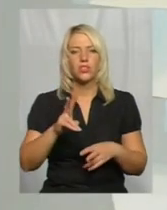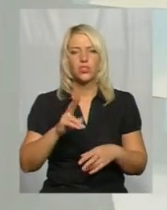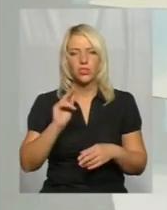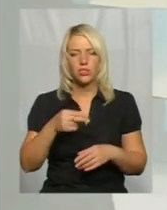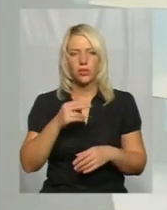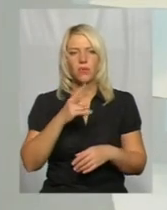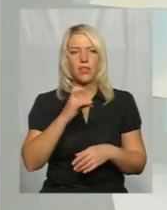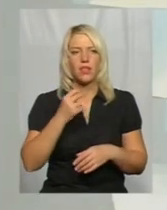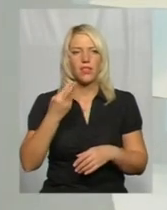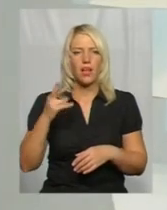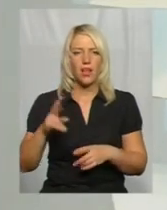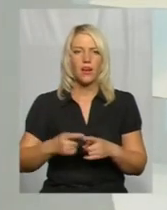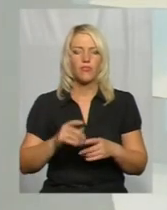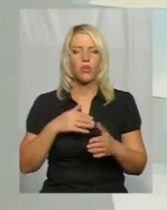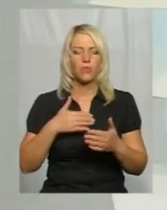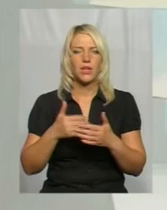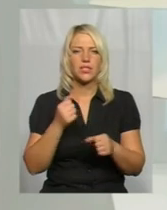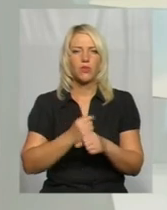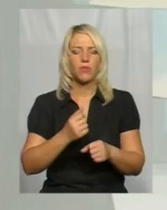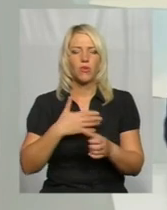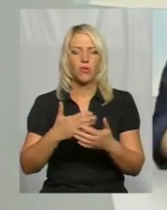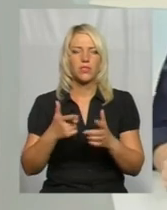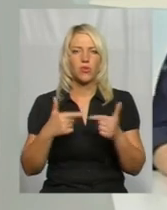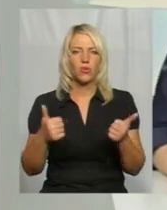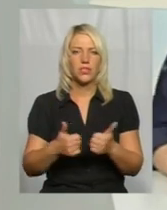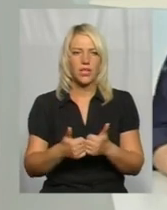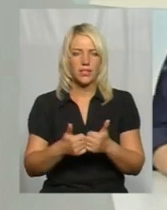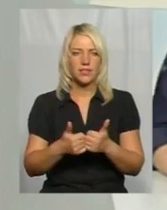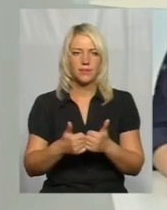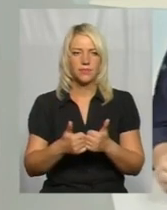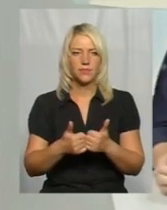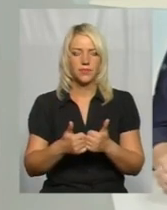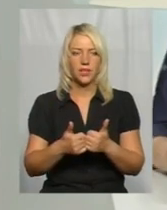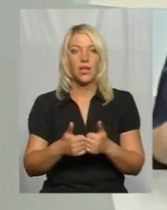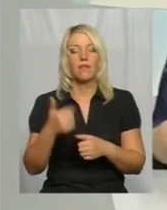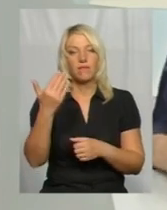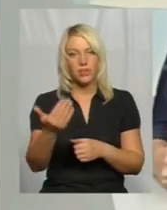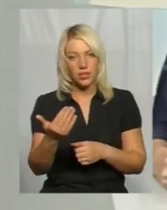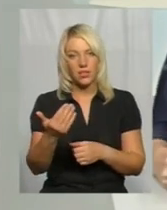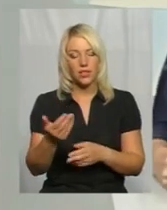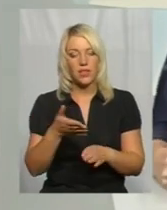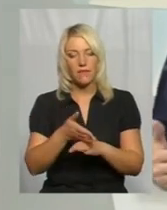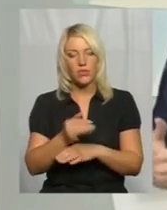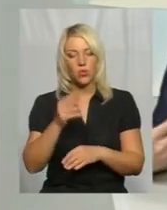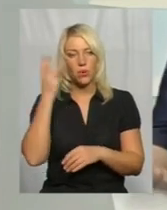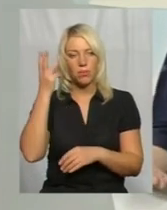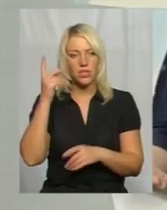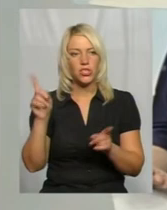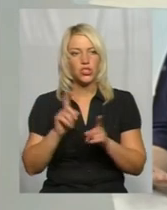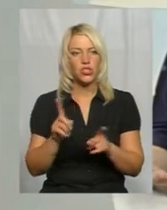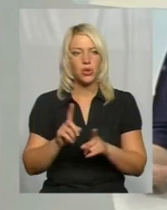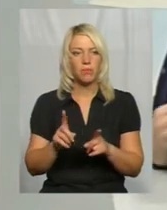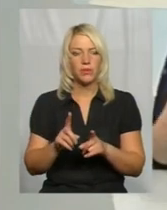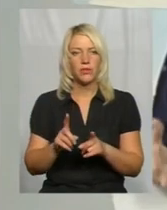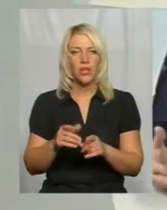роботі в громадській організації, саме в організації її роботи. Ви навідуєтесь в Хмельницький з тим, щоб